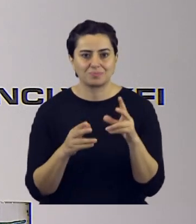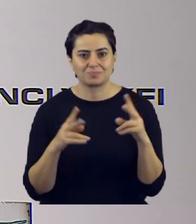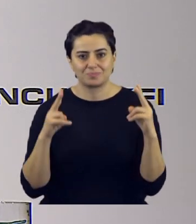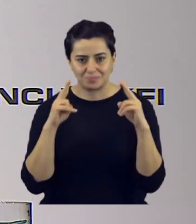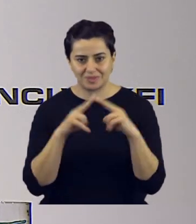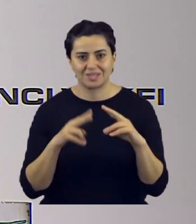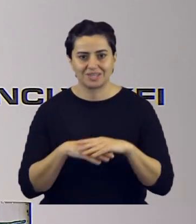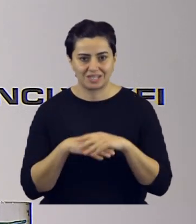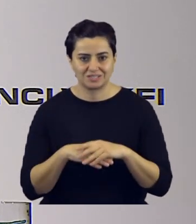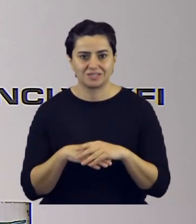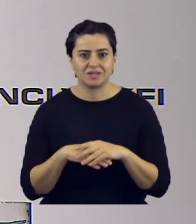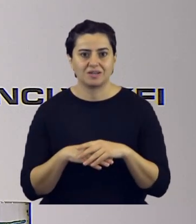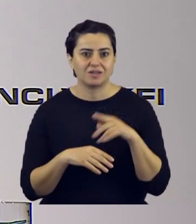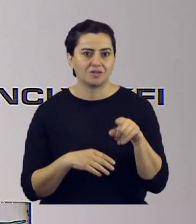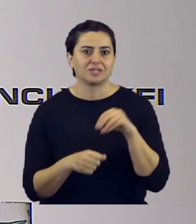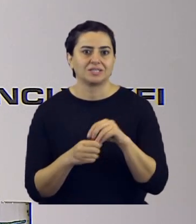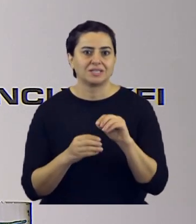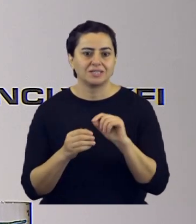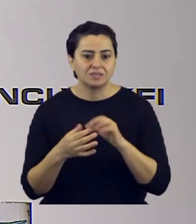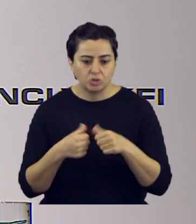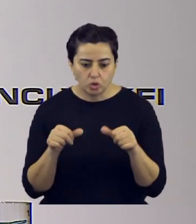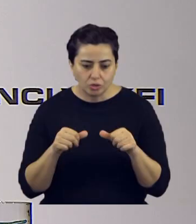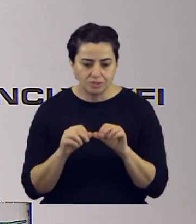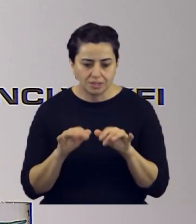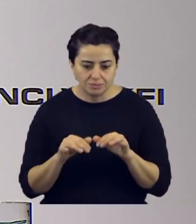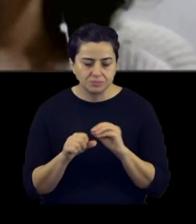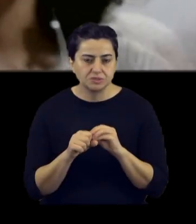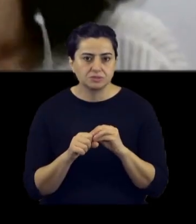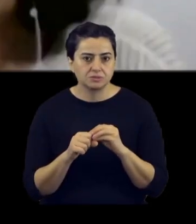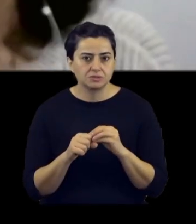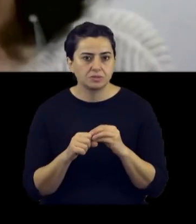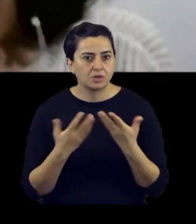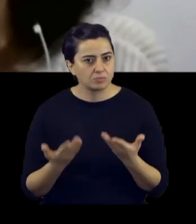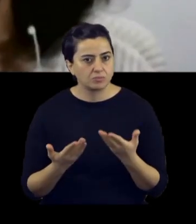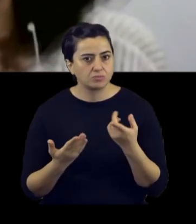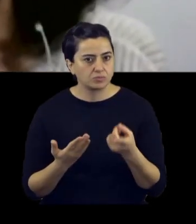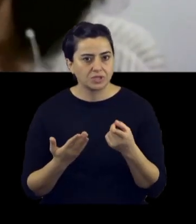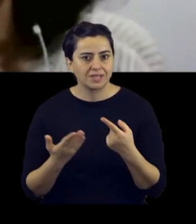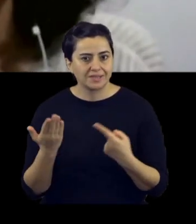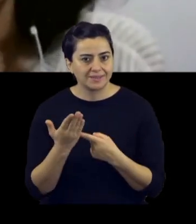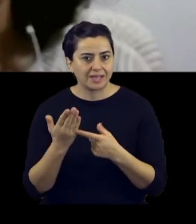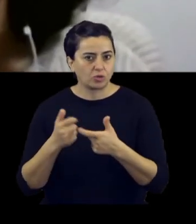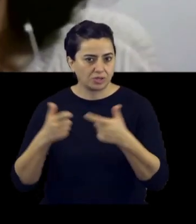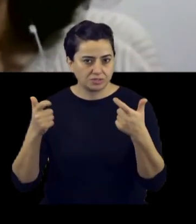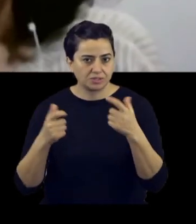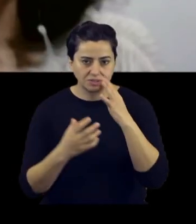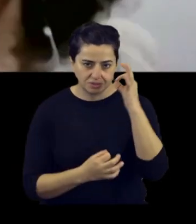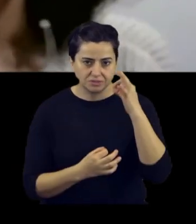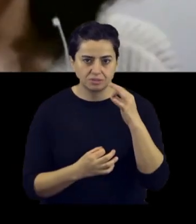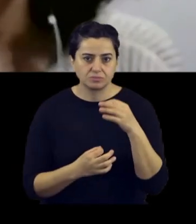tanıştım. Anka Space'le. Orada yazılımla karşılaştım ve şey dedim. Evet yani teknoloji ilerliyor.